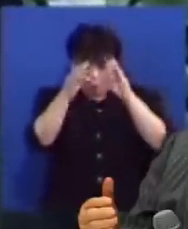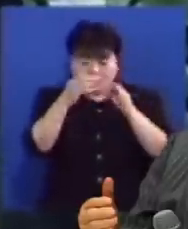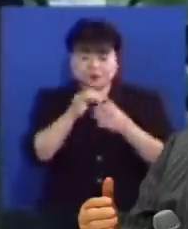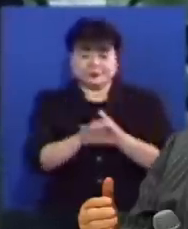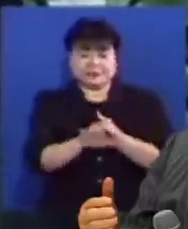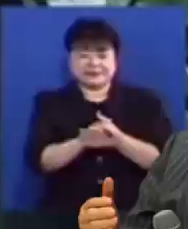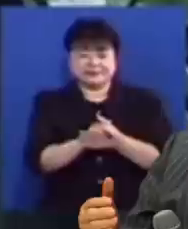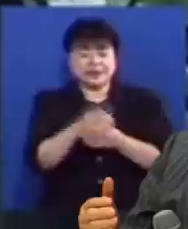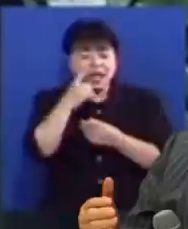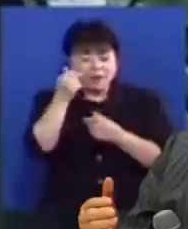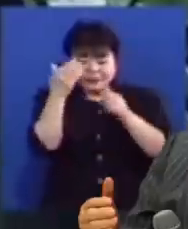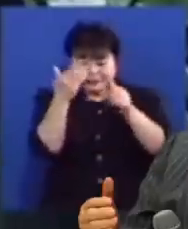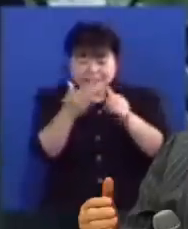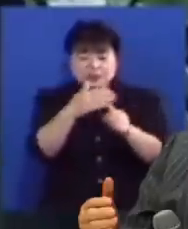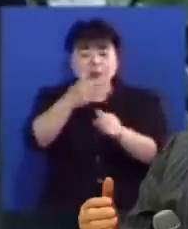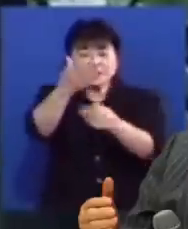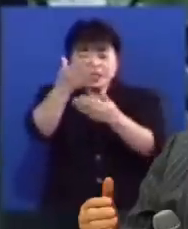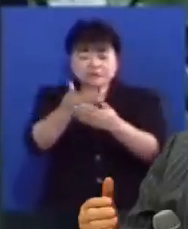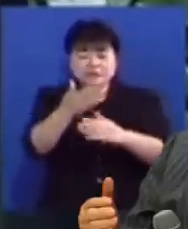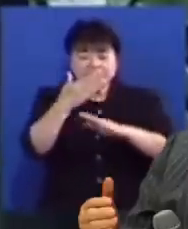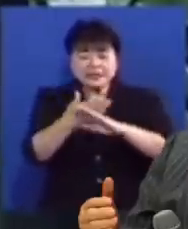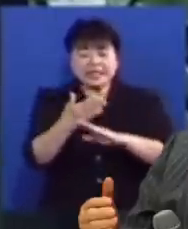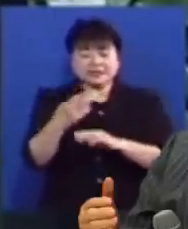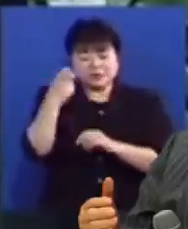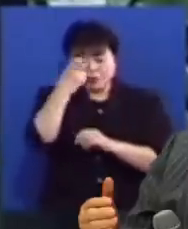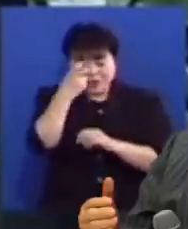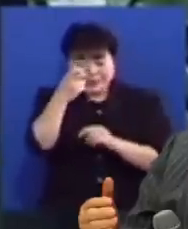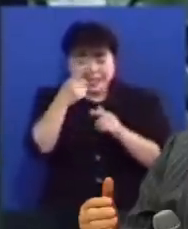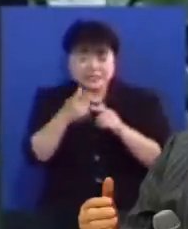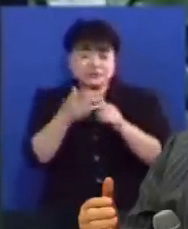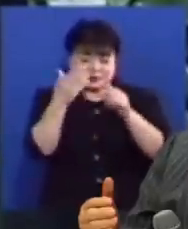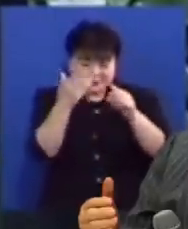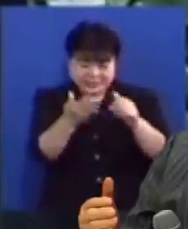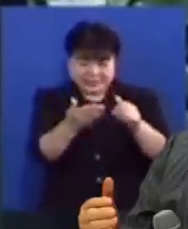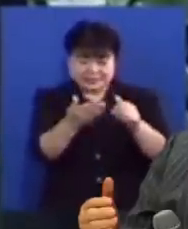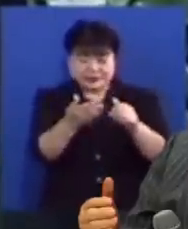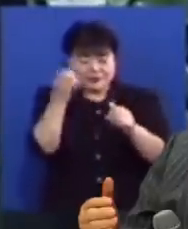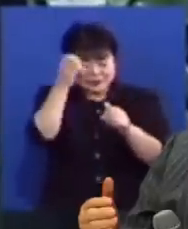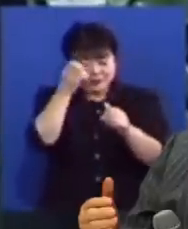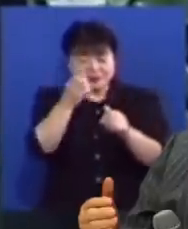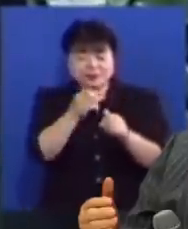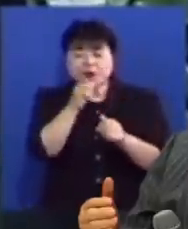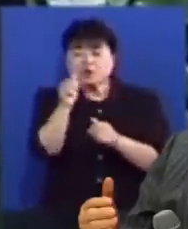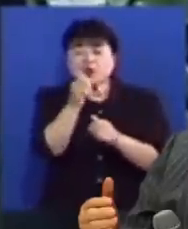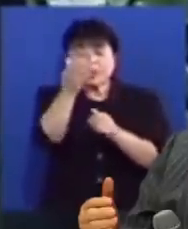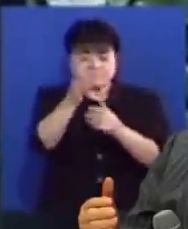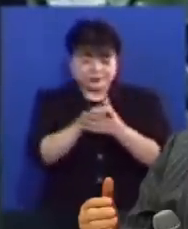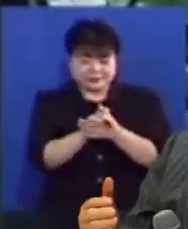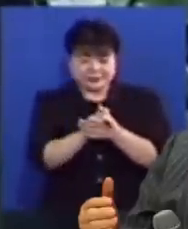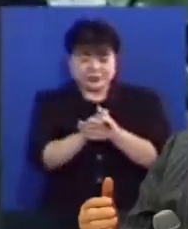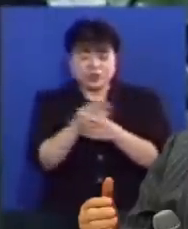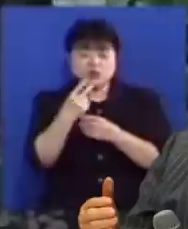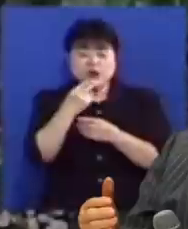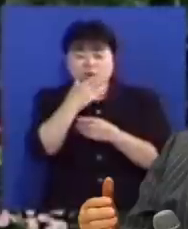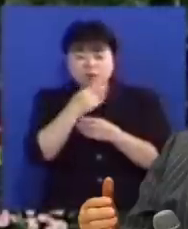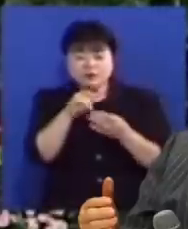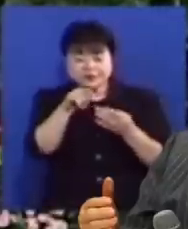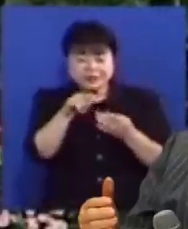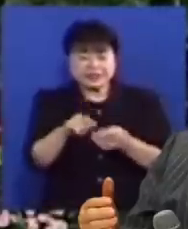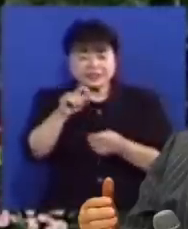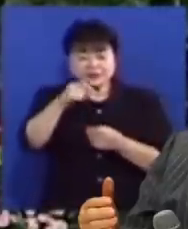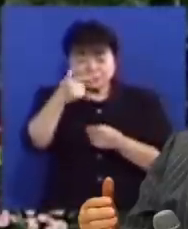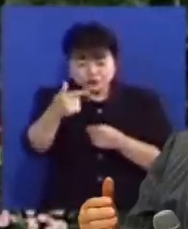아버지께서 보내신 다른 보혜사라고 예수님께서 성령을 소개했습니다 요한복음 14장